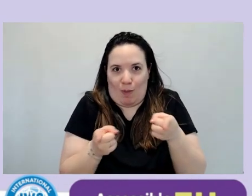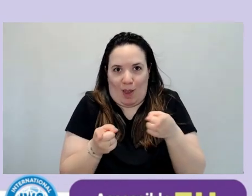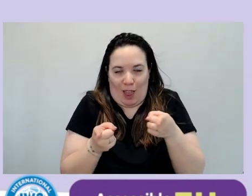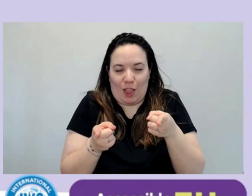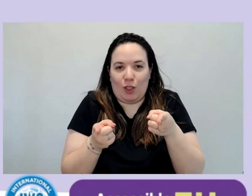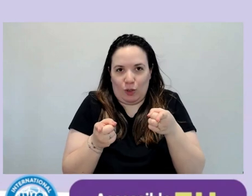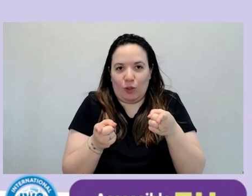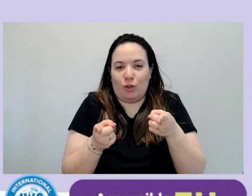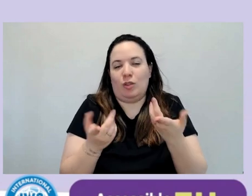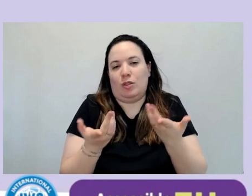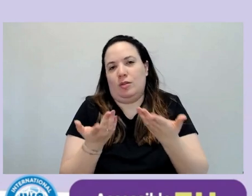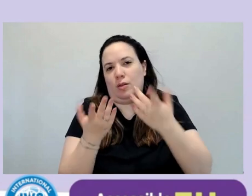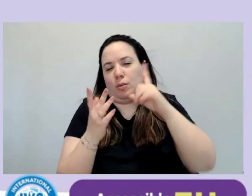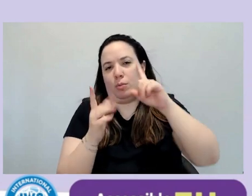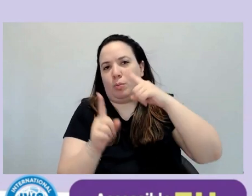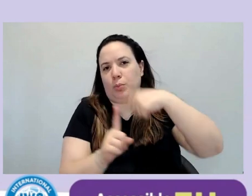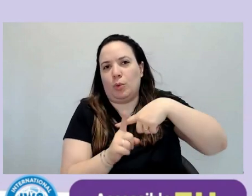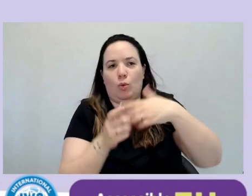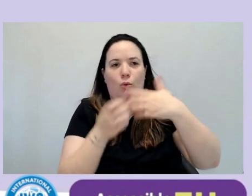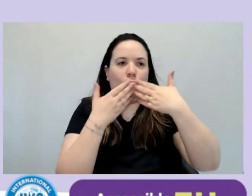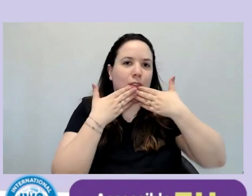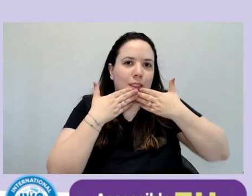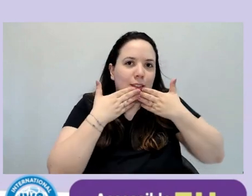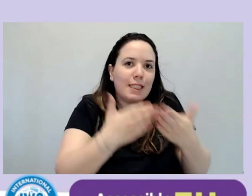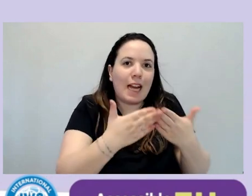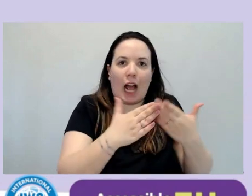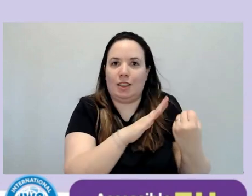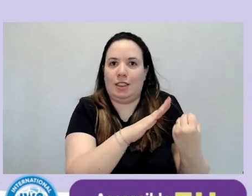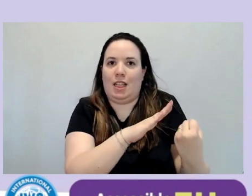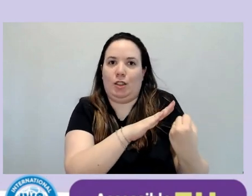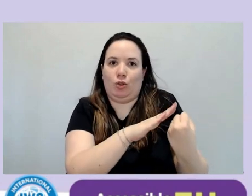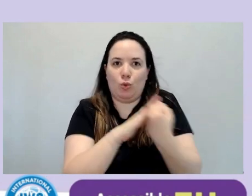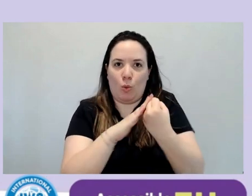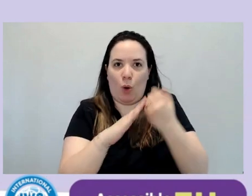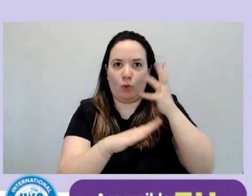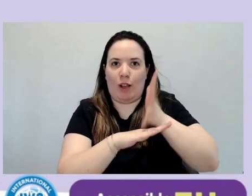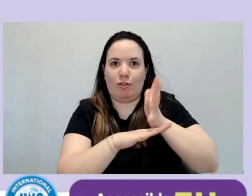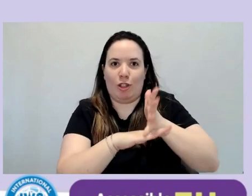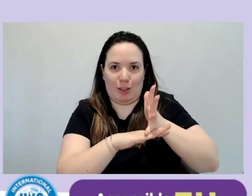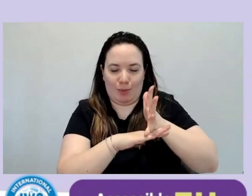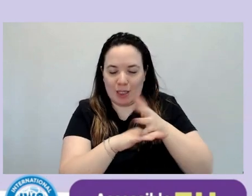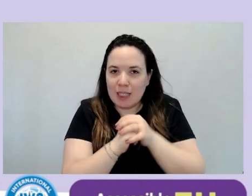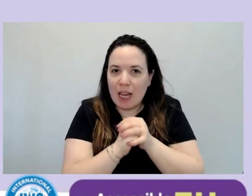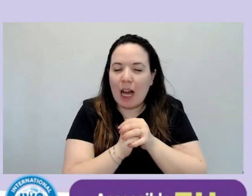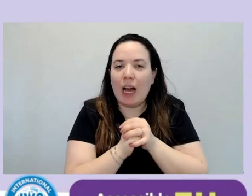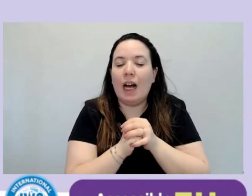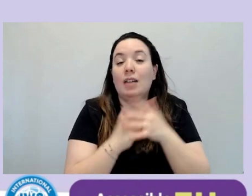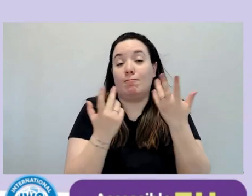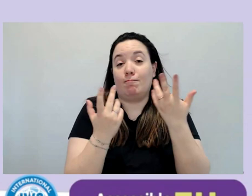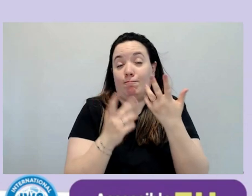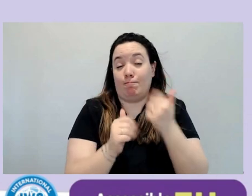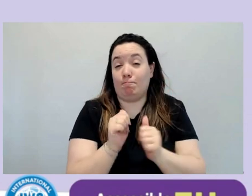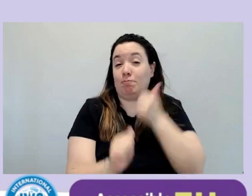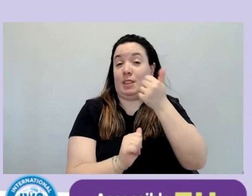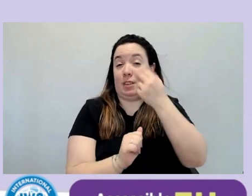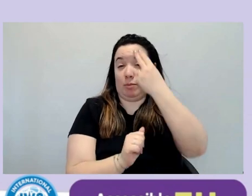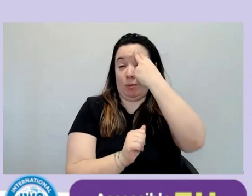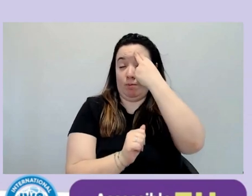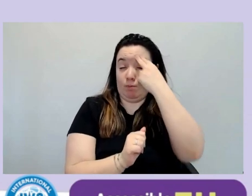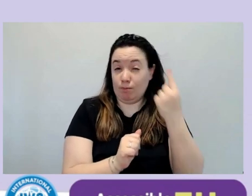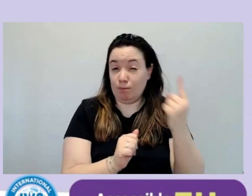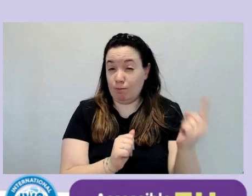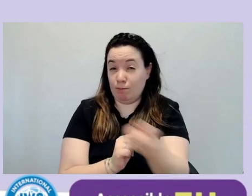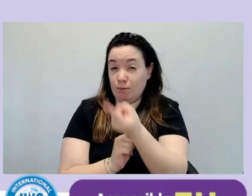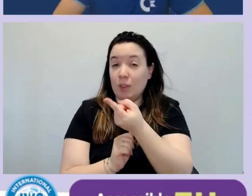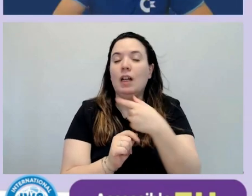con anche i ringraziamenti a chi si sta supportando in questa tematica, ricordando innanzitutto che chi si